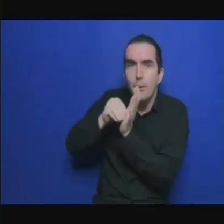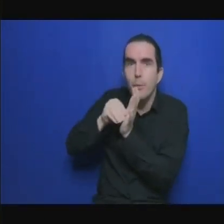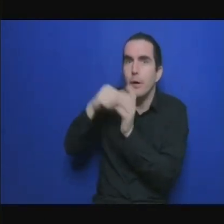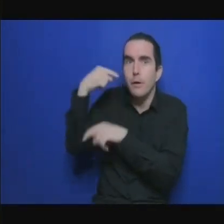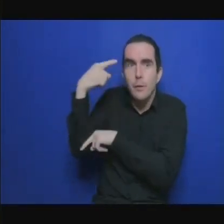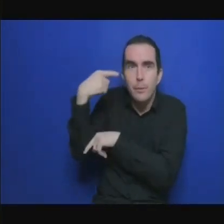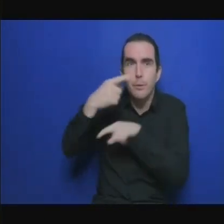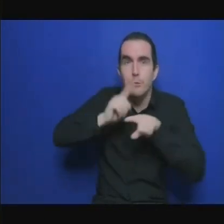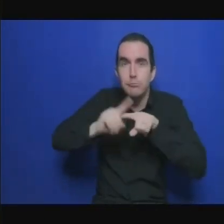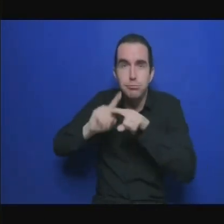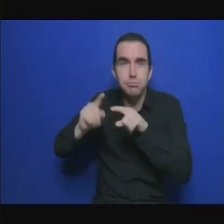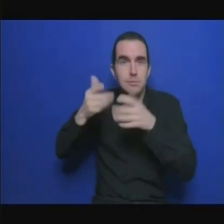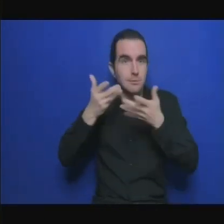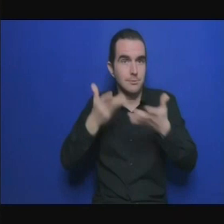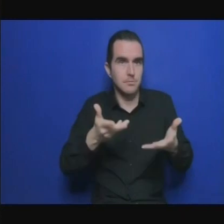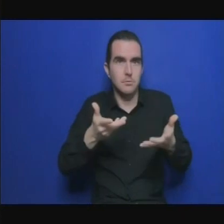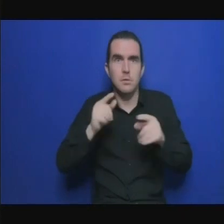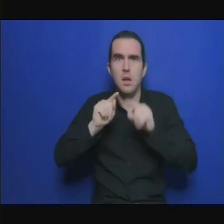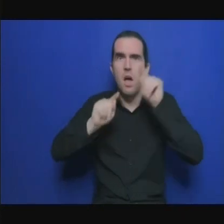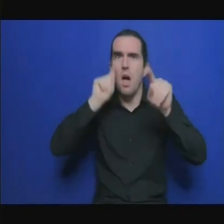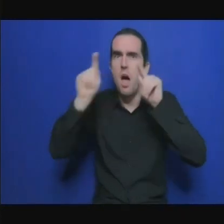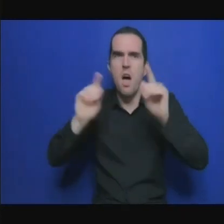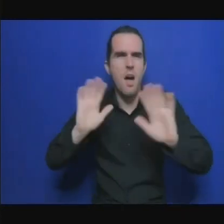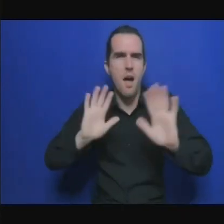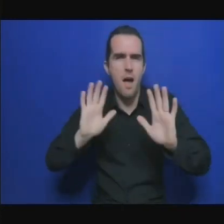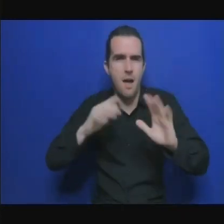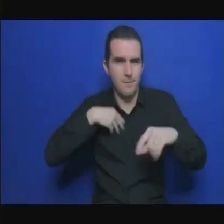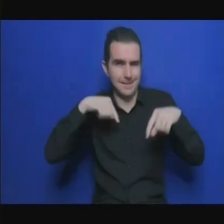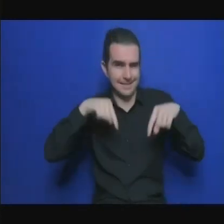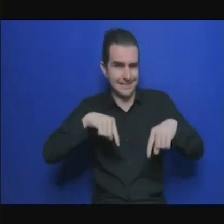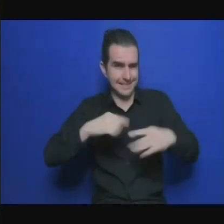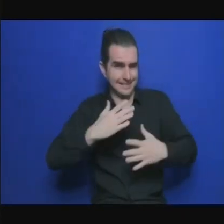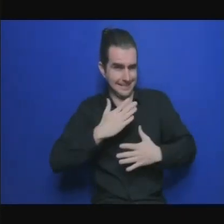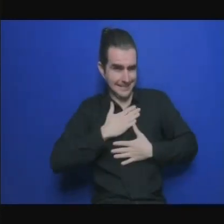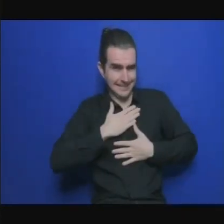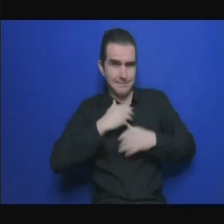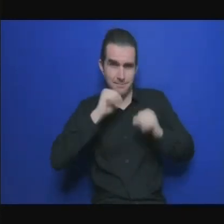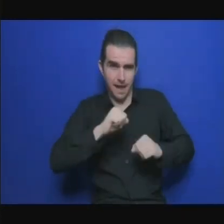les appareils électroniques il faut qu'on puisse les créer les faire ici